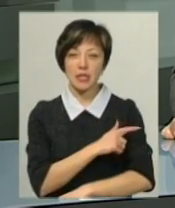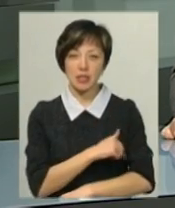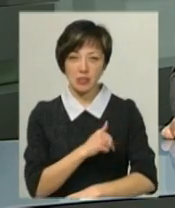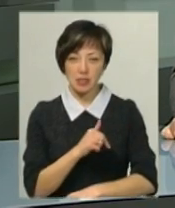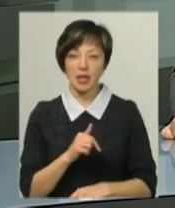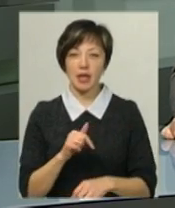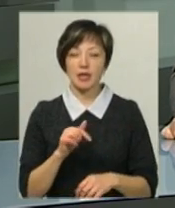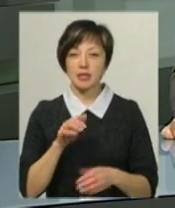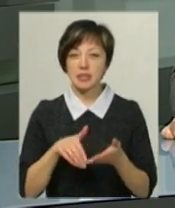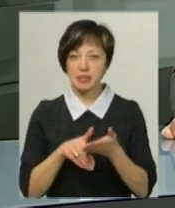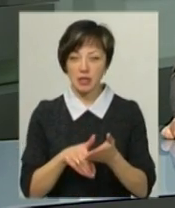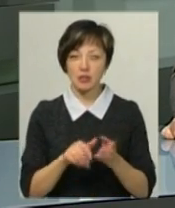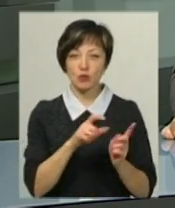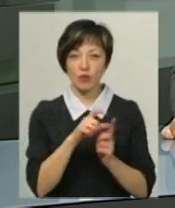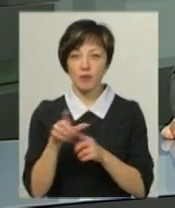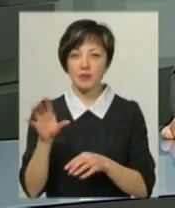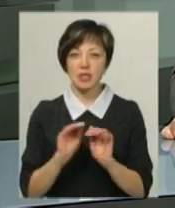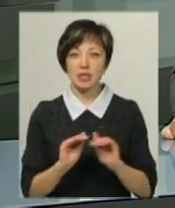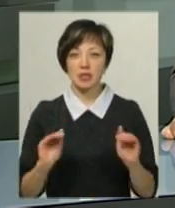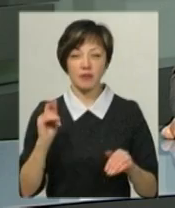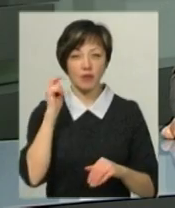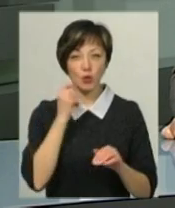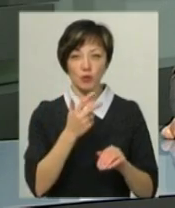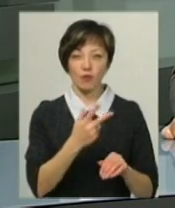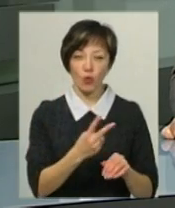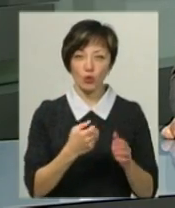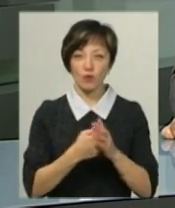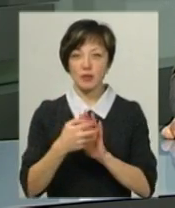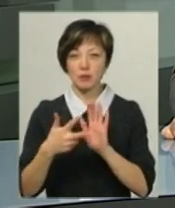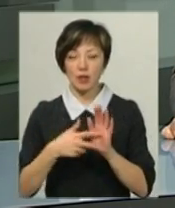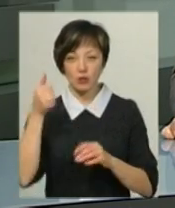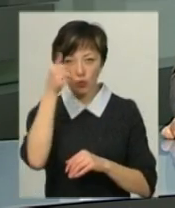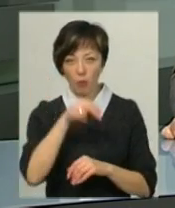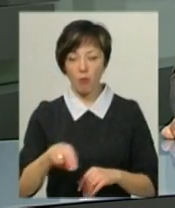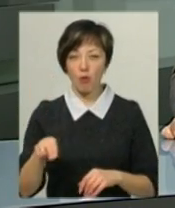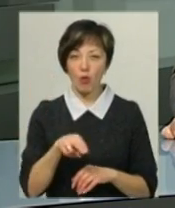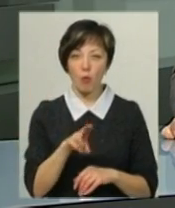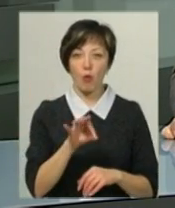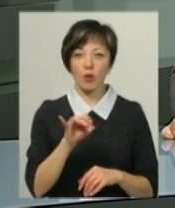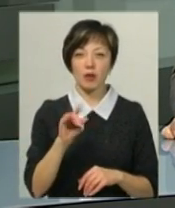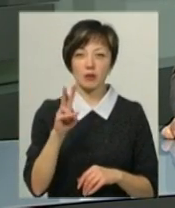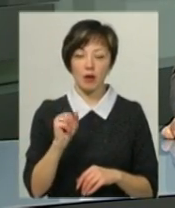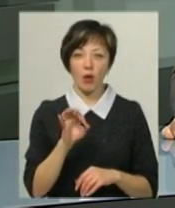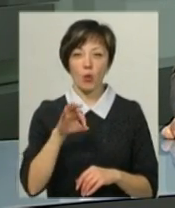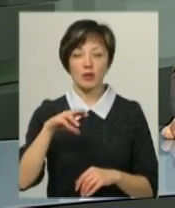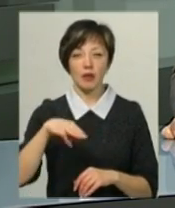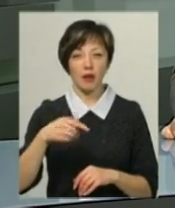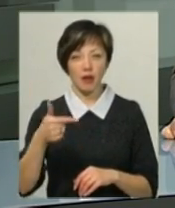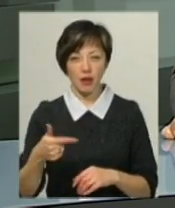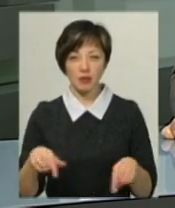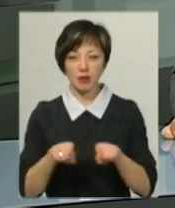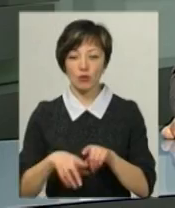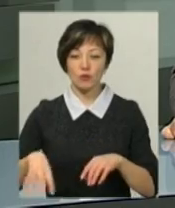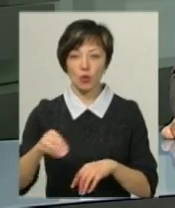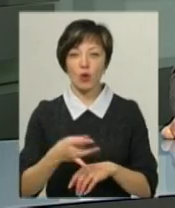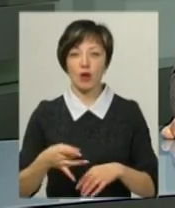сестра. За словами Галини Сідорської, усі діти віком від 2 до 18 років Полонської та Понінківської об'єднаної тергромад, а також